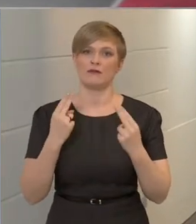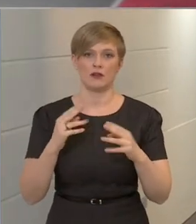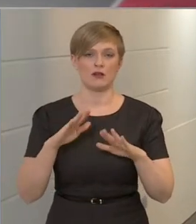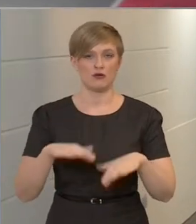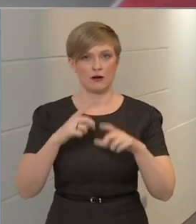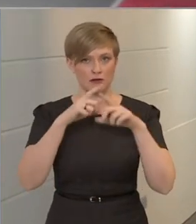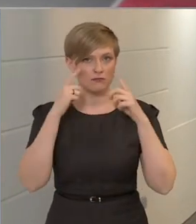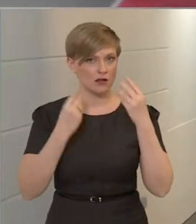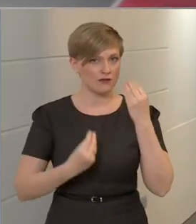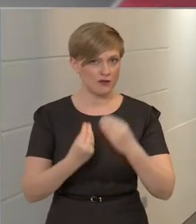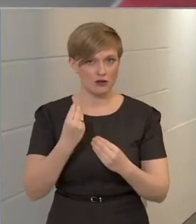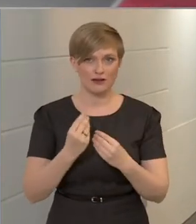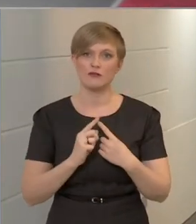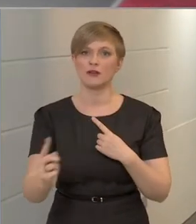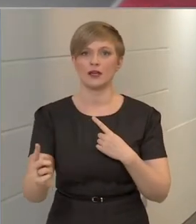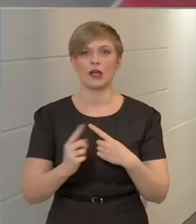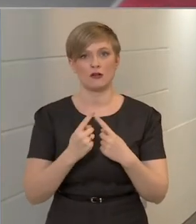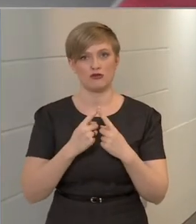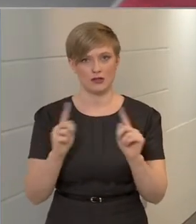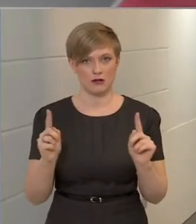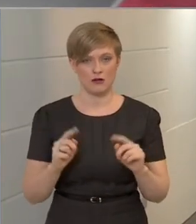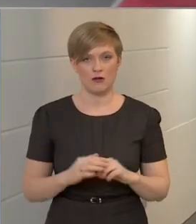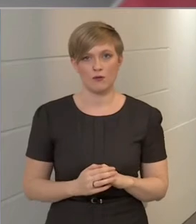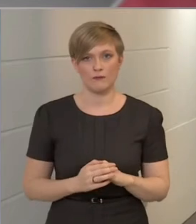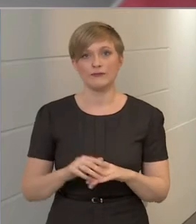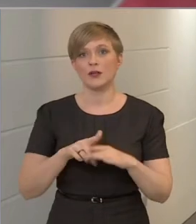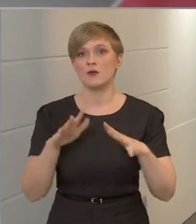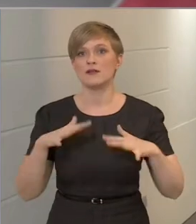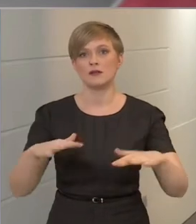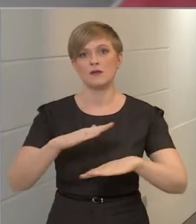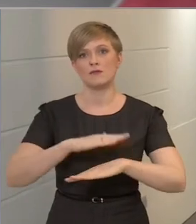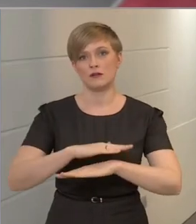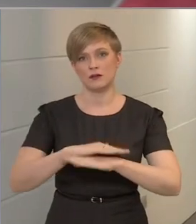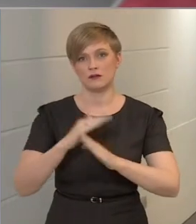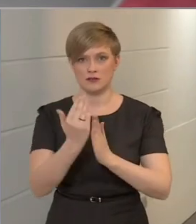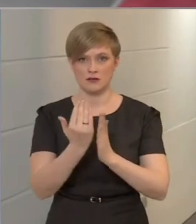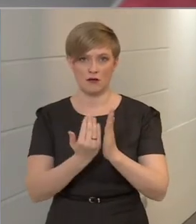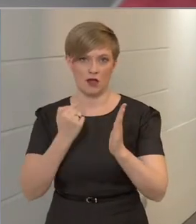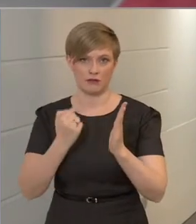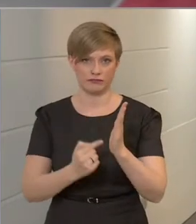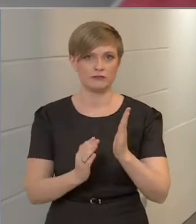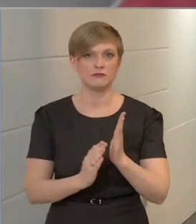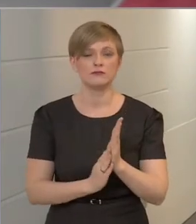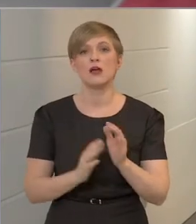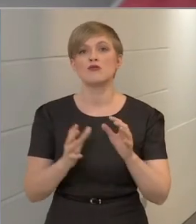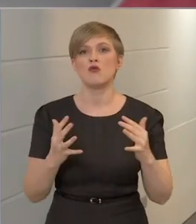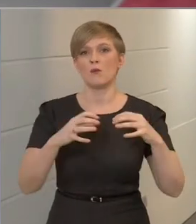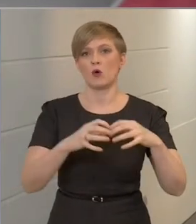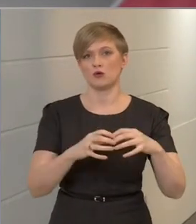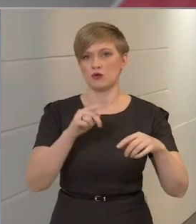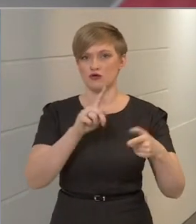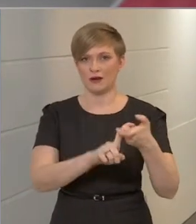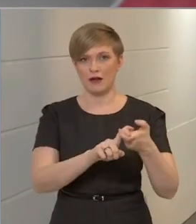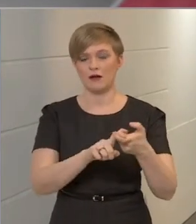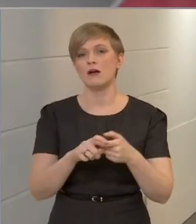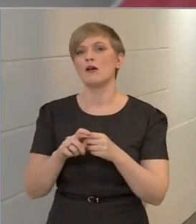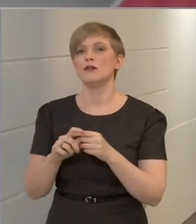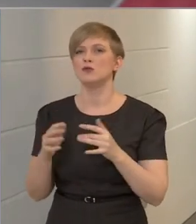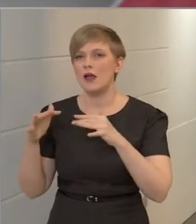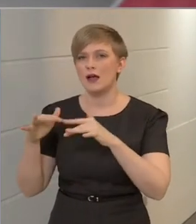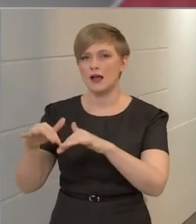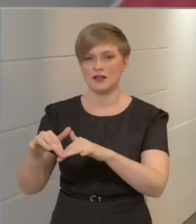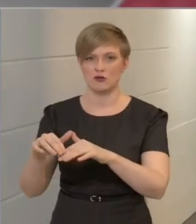maszkviselés, a kiárási tilalom, a közterületi magatartási szabályok, a csoportosulásra, gyűlökezésre